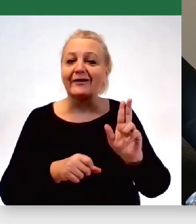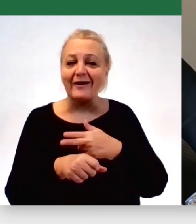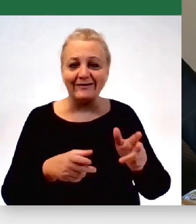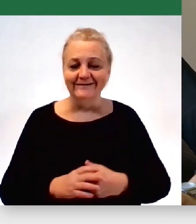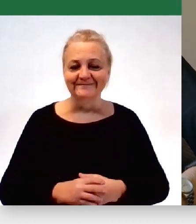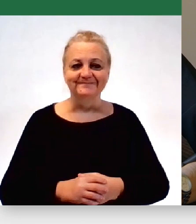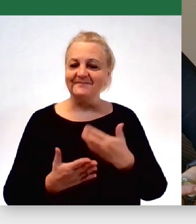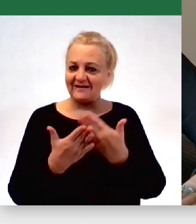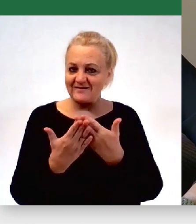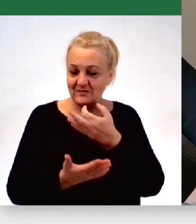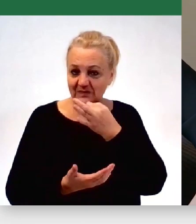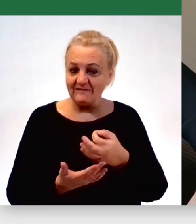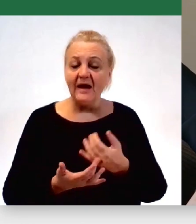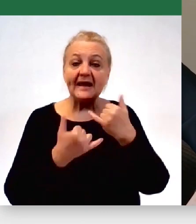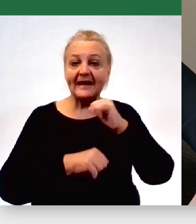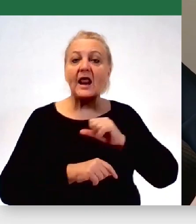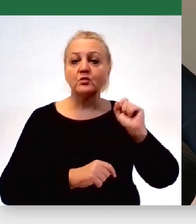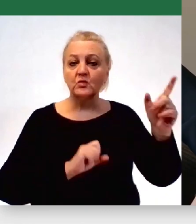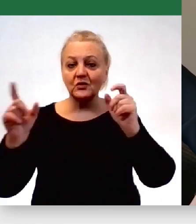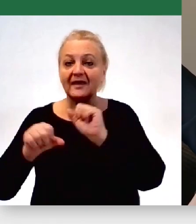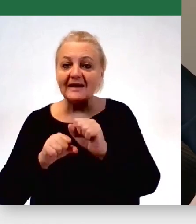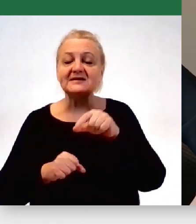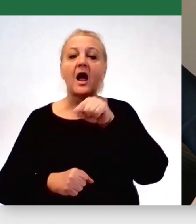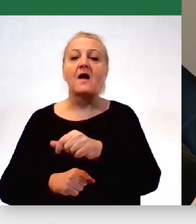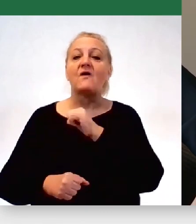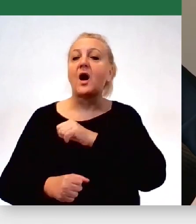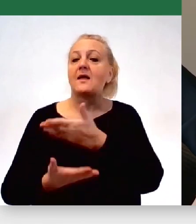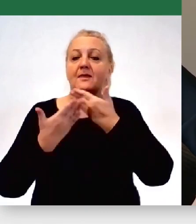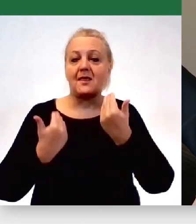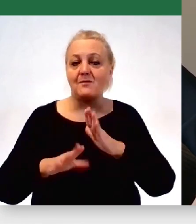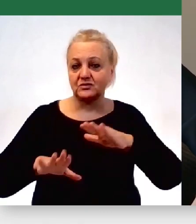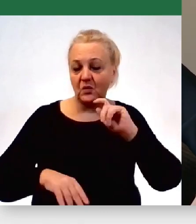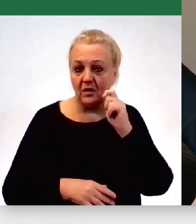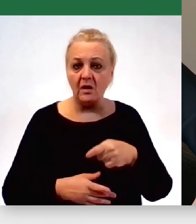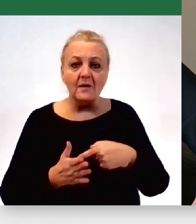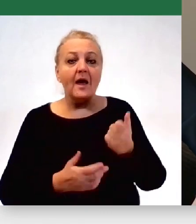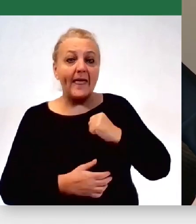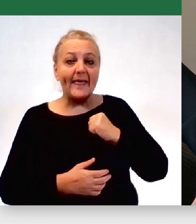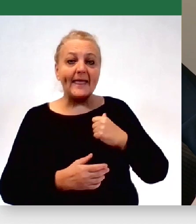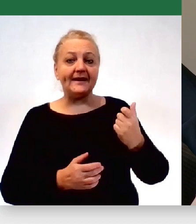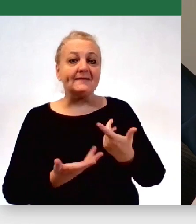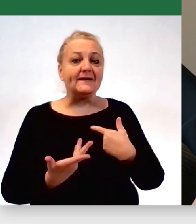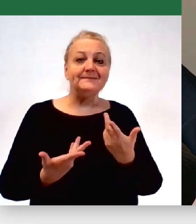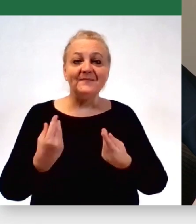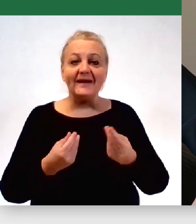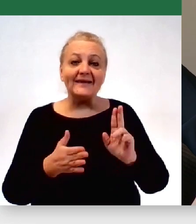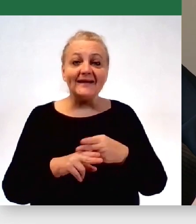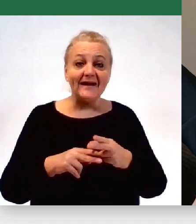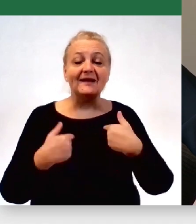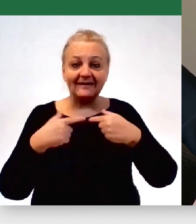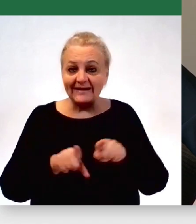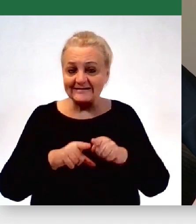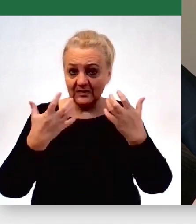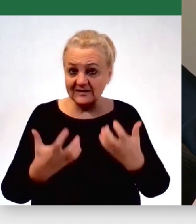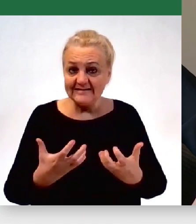Dlaczego? Dlatego, że w innych klasach już te dzieci były, a u nich nie. Czyli było wręcz oczekiwanie w pewnym momencie, że my też chcemy